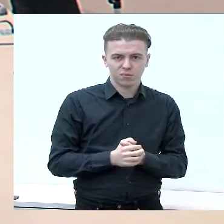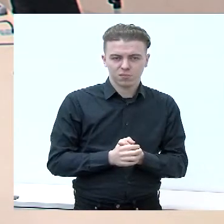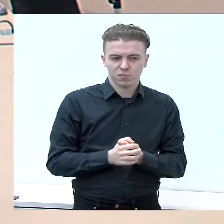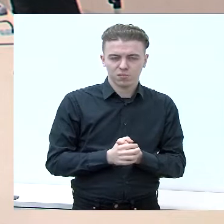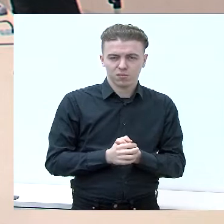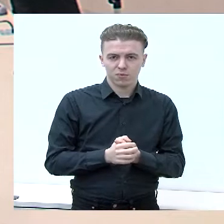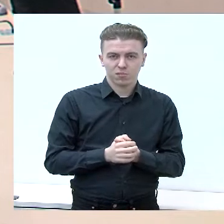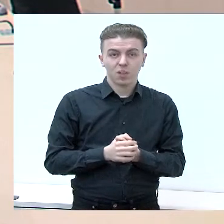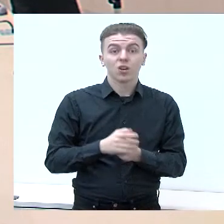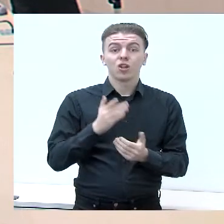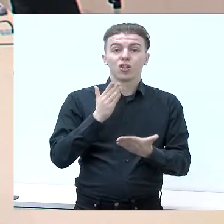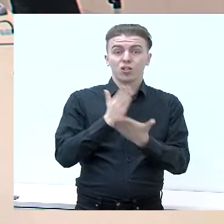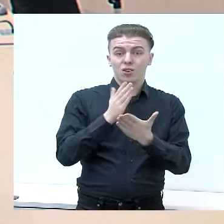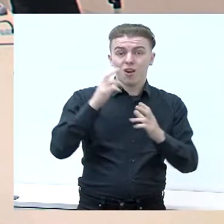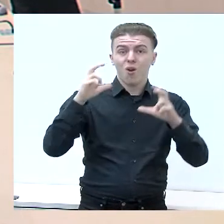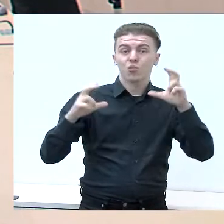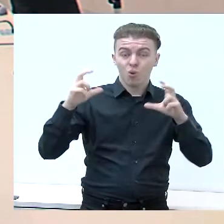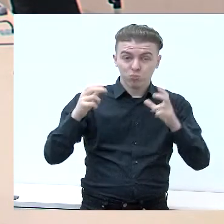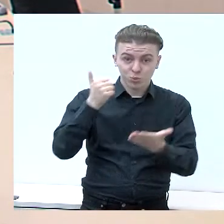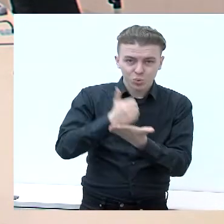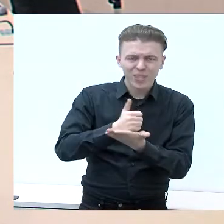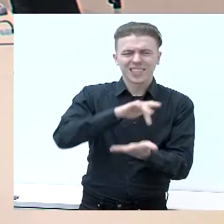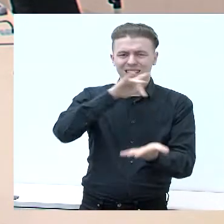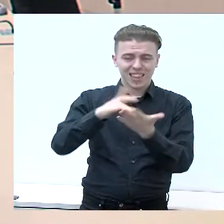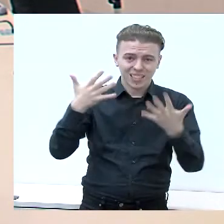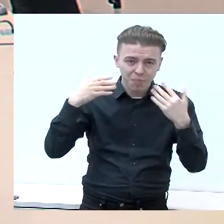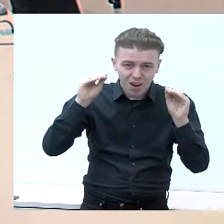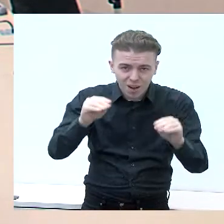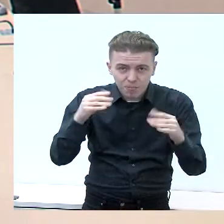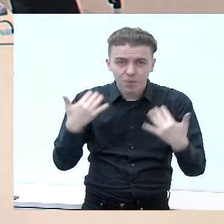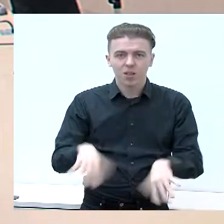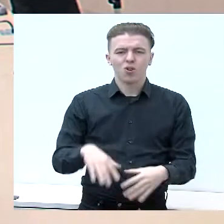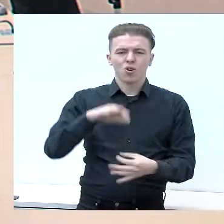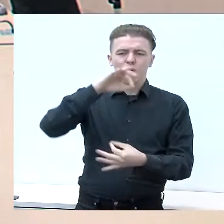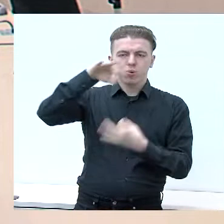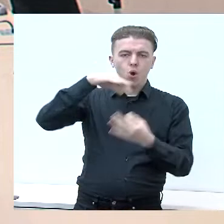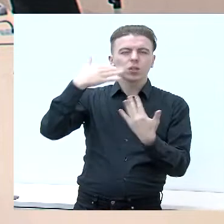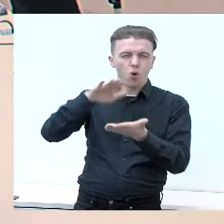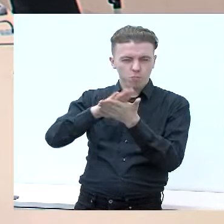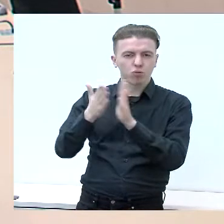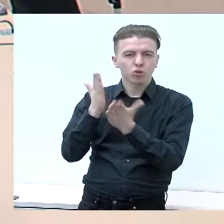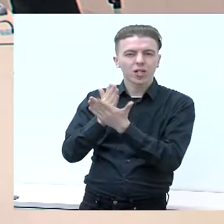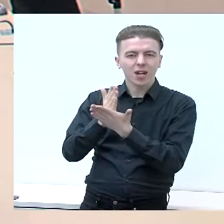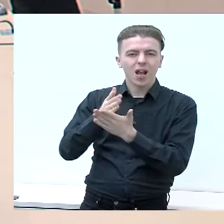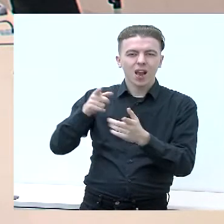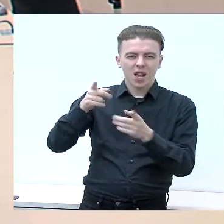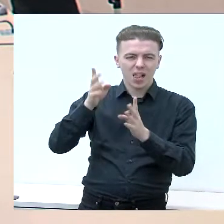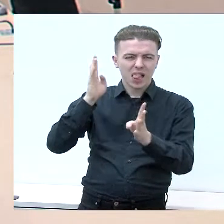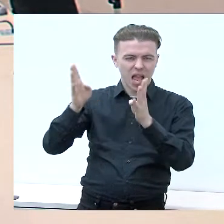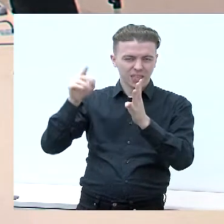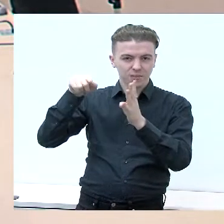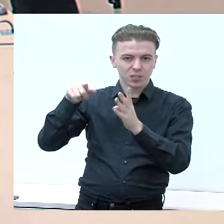autobusų stotis, centrinis parkas, parengtas projektas ir nupirkti darbą Kalvarijos laistės gatvės sutvarkymui.